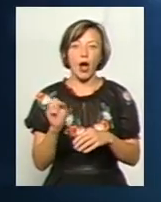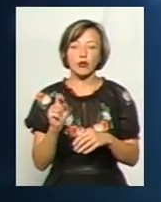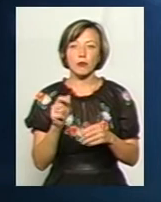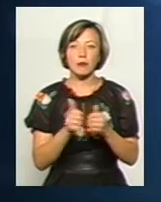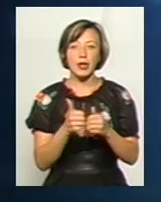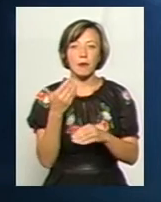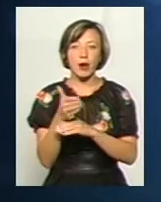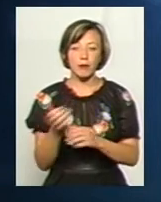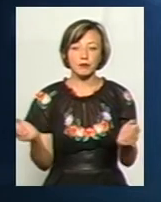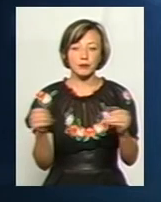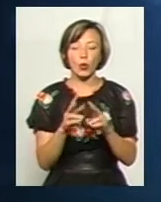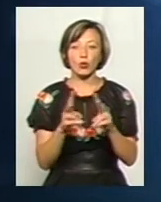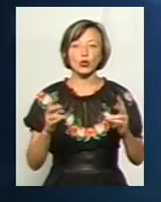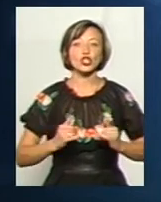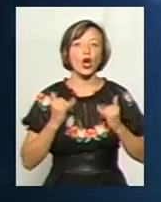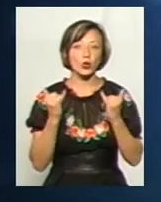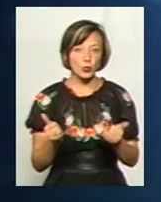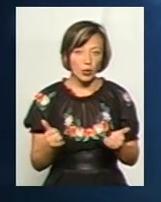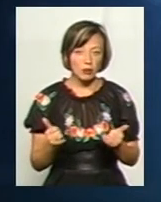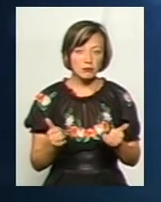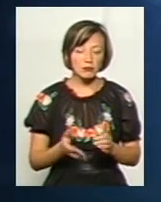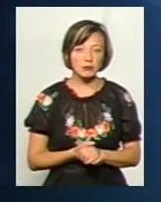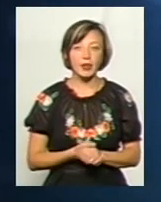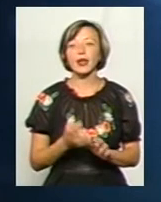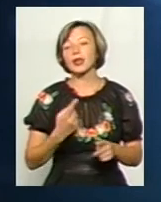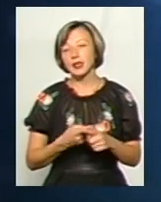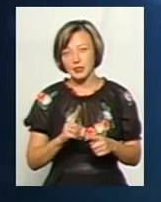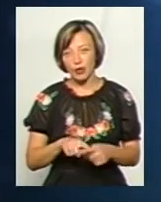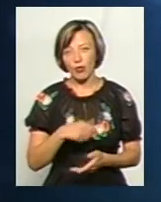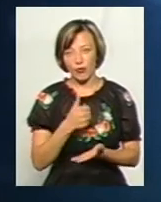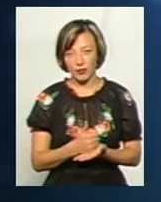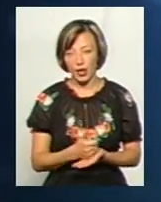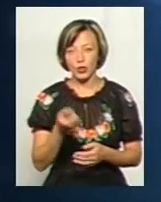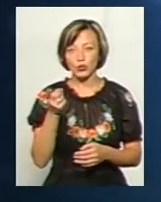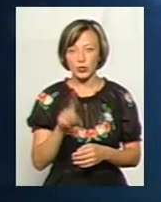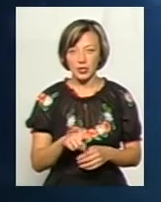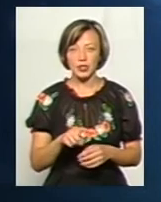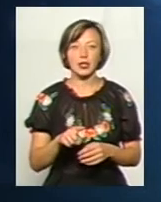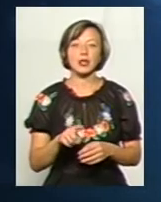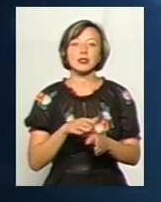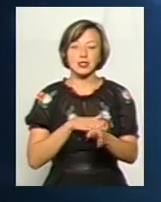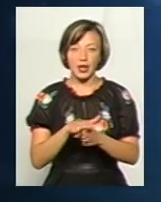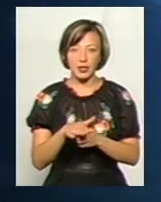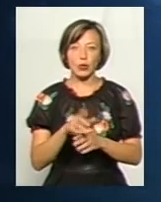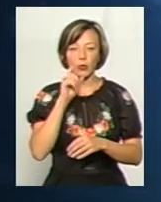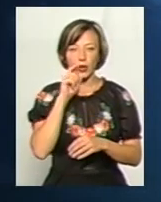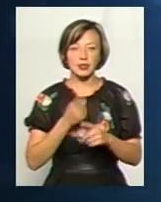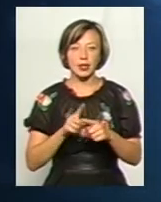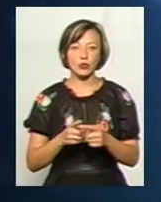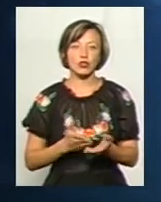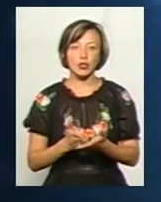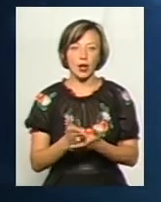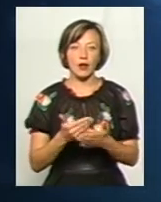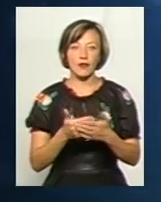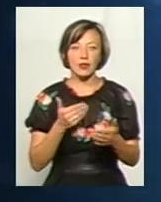біля прапора зібрались ті, хто його шанує. І це саме головне. Тоді стається Україна. Оце той шлях